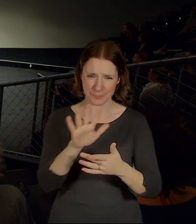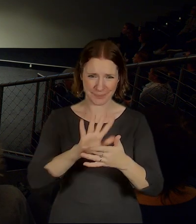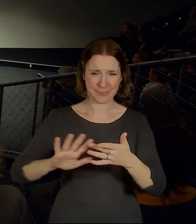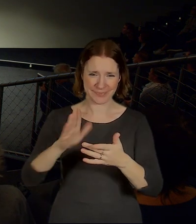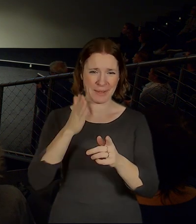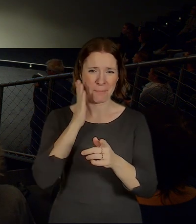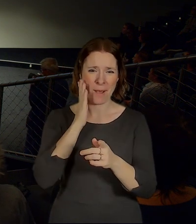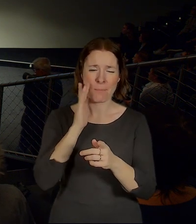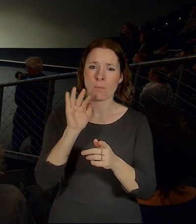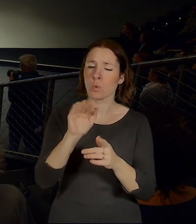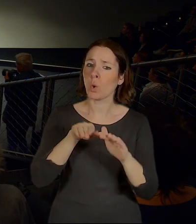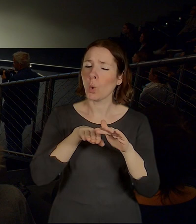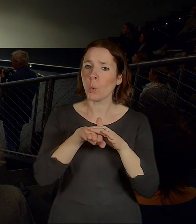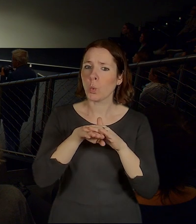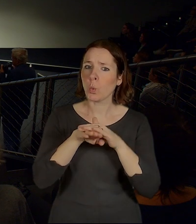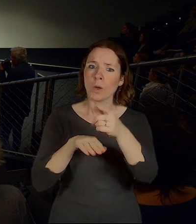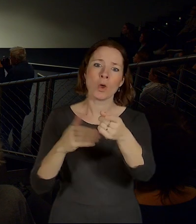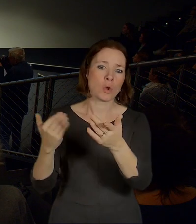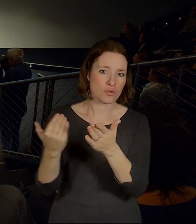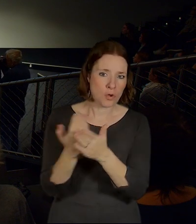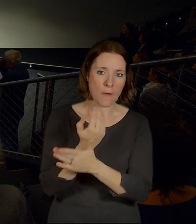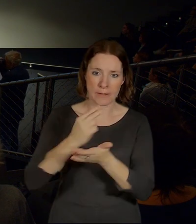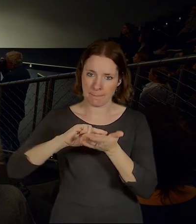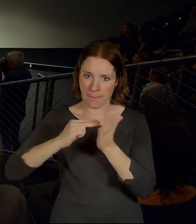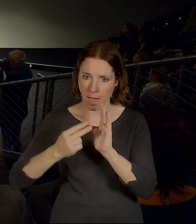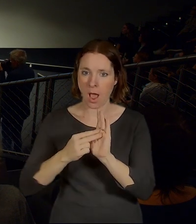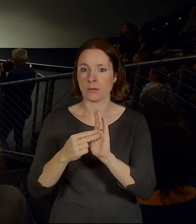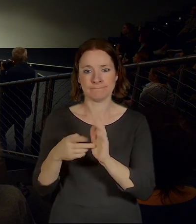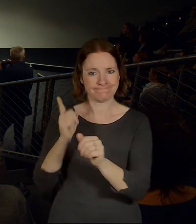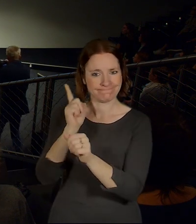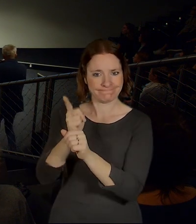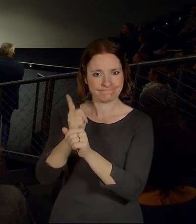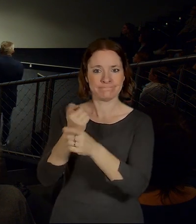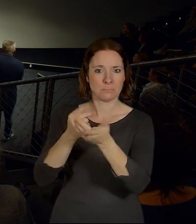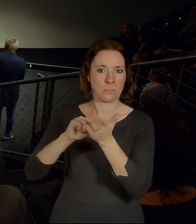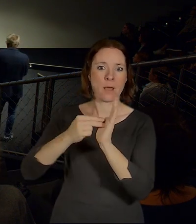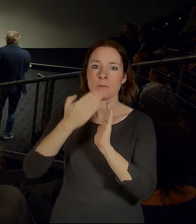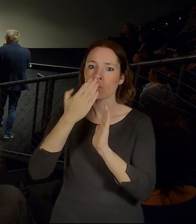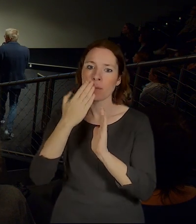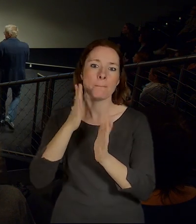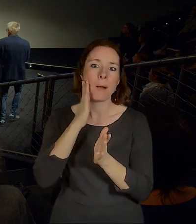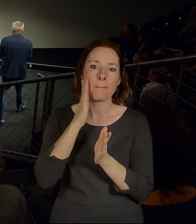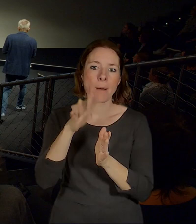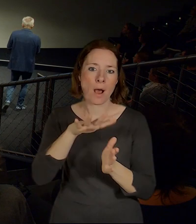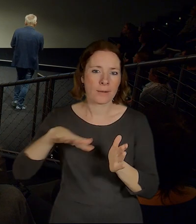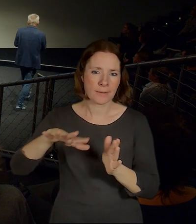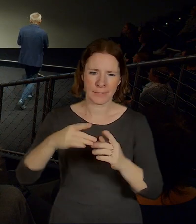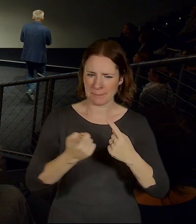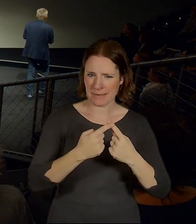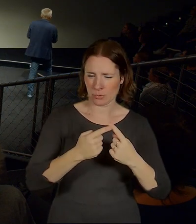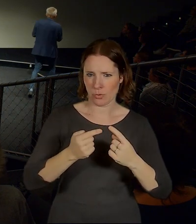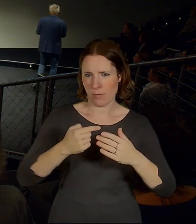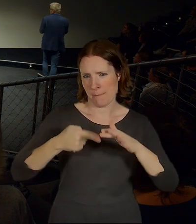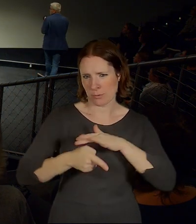nově zadávané území studie na rozvoj okolí metra Zličín,